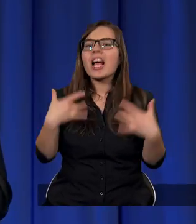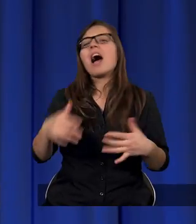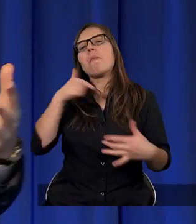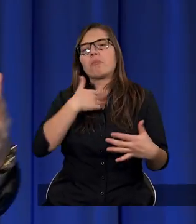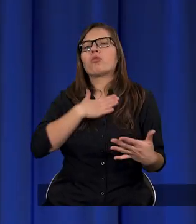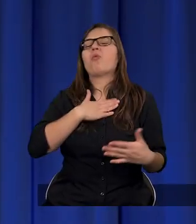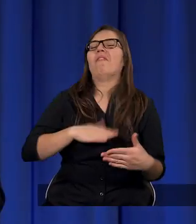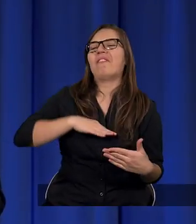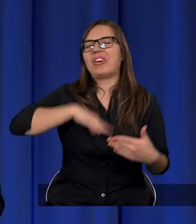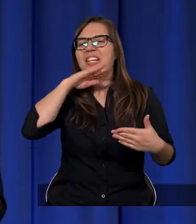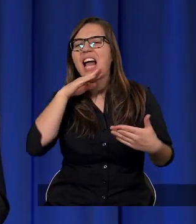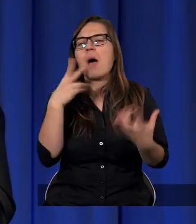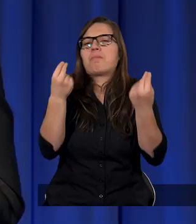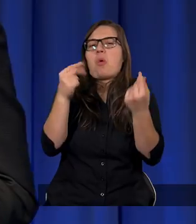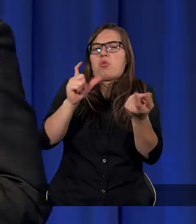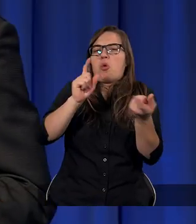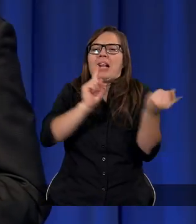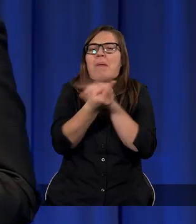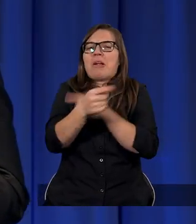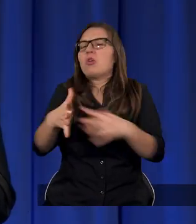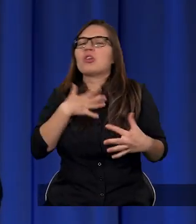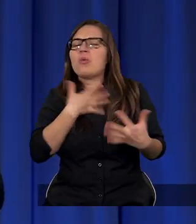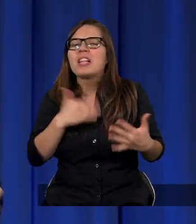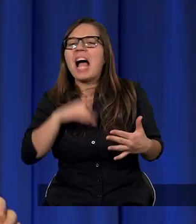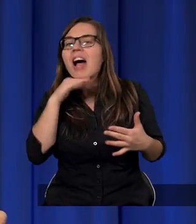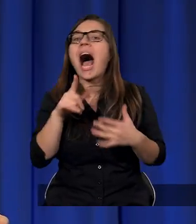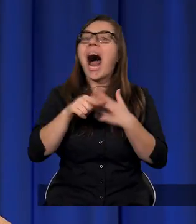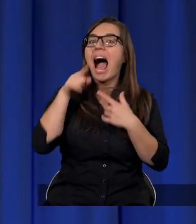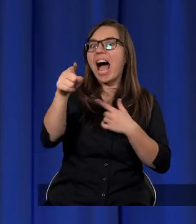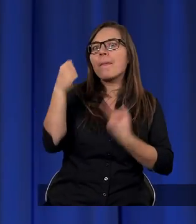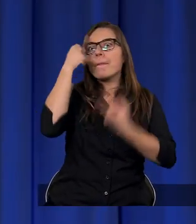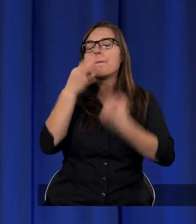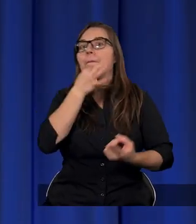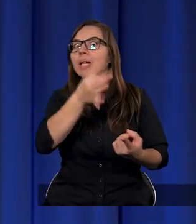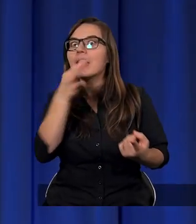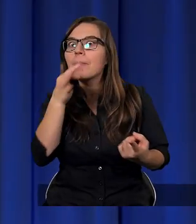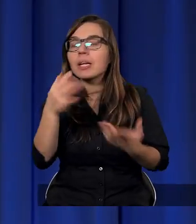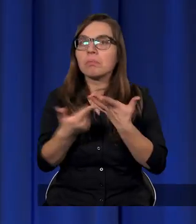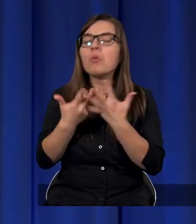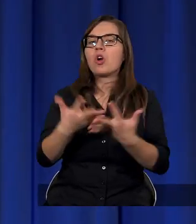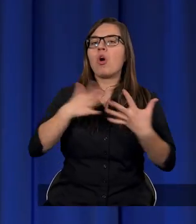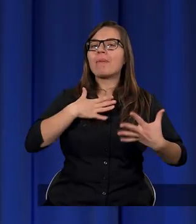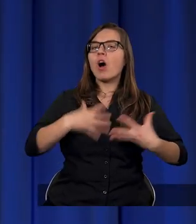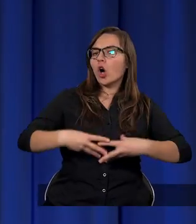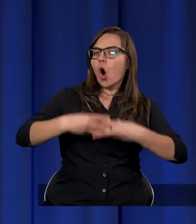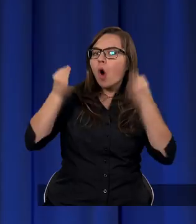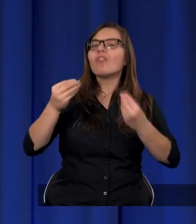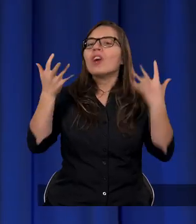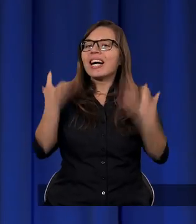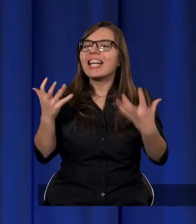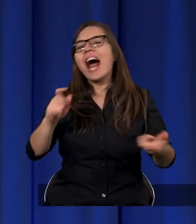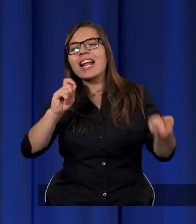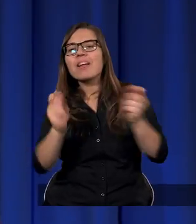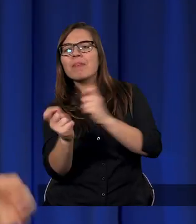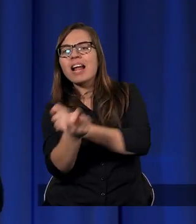po co byłoby coś zmieniać. Więc bez zadawania pytań nie ma rozwoju. Bez zadawania pytań nie